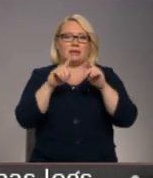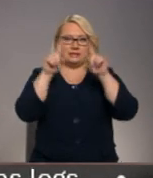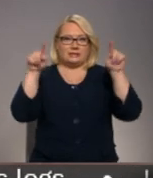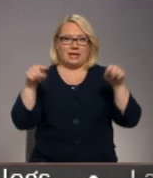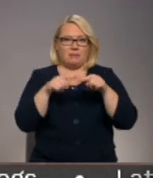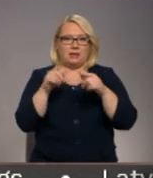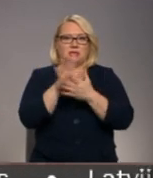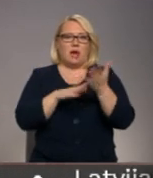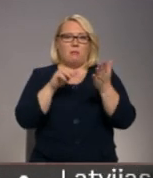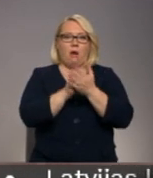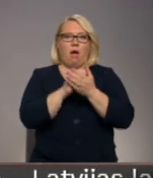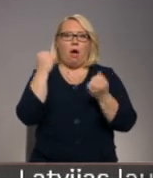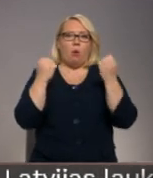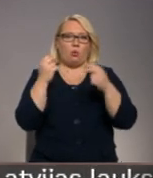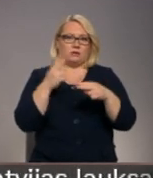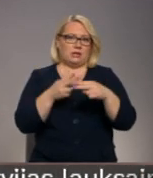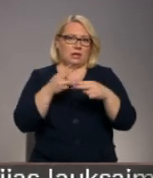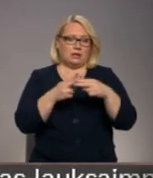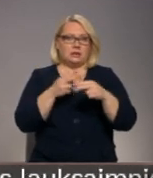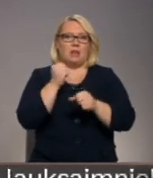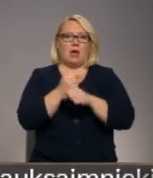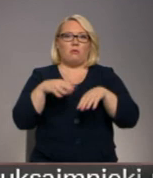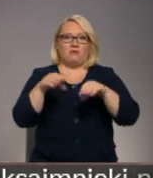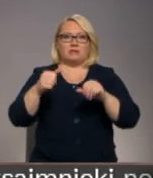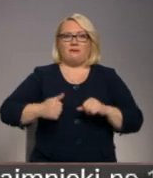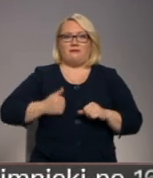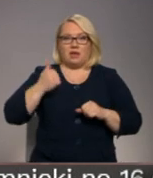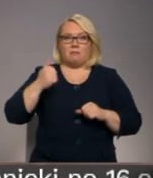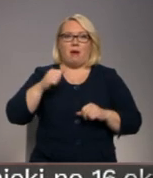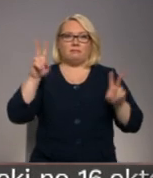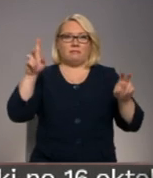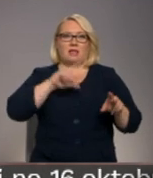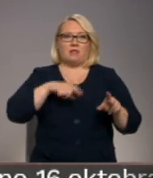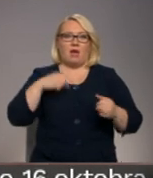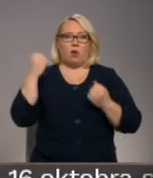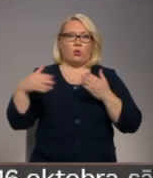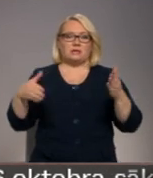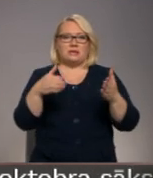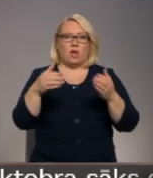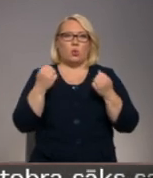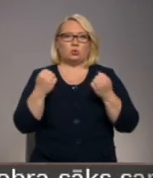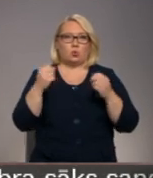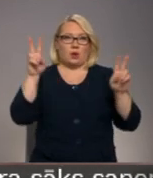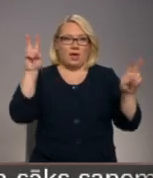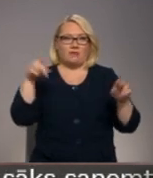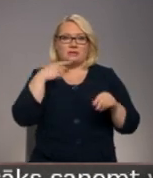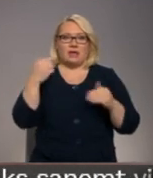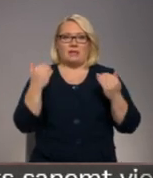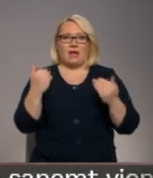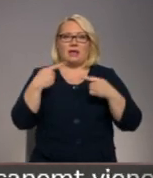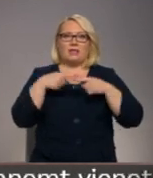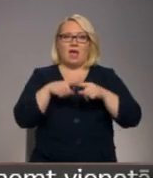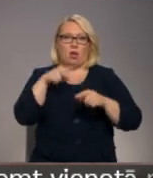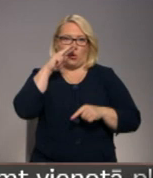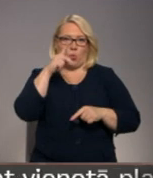sabojāc autostikls. Darba veicējas uzņēmumas Latvijas autoceļu uzturētājs atzīst, ka šoreiz pieļauta tehnoloģiska